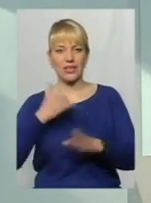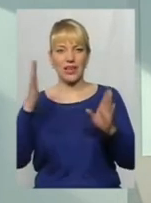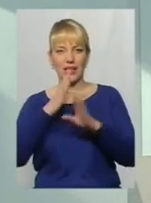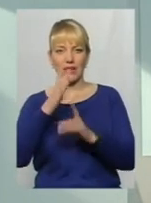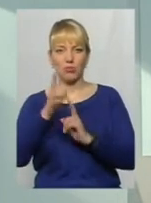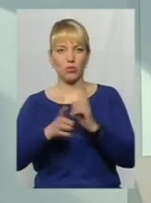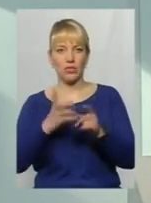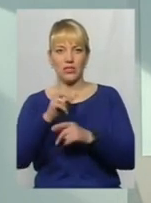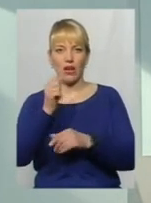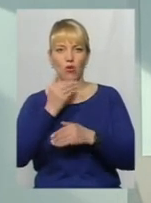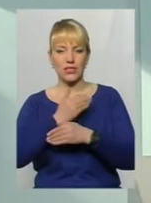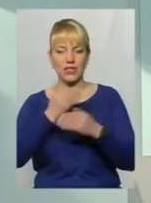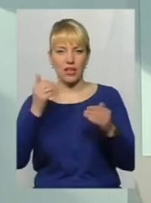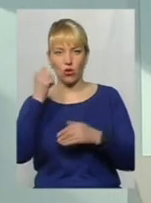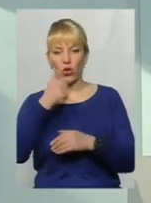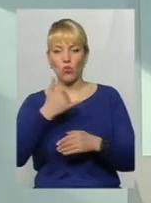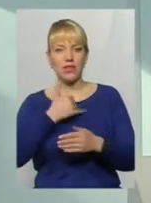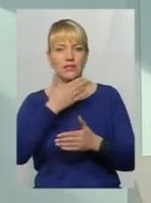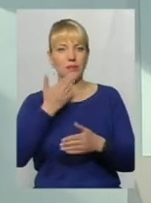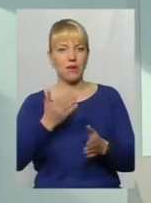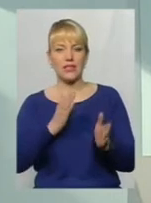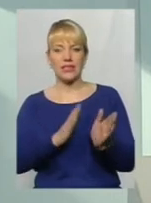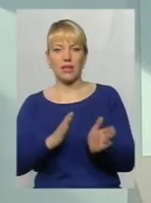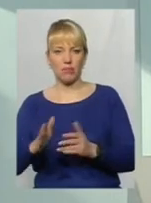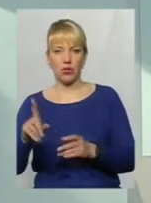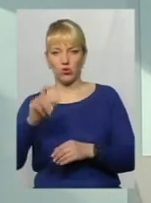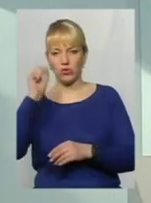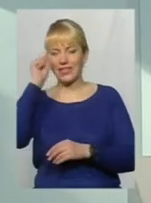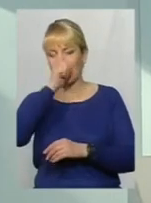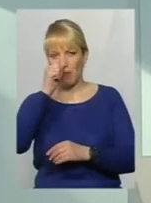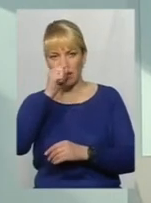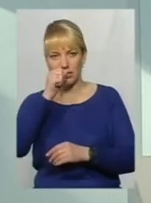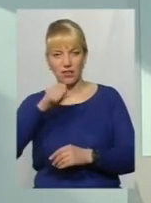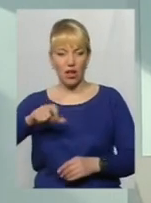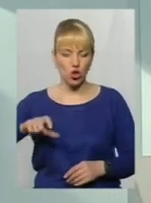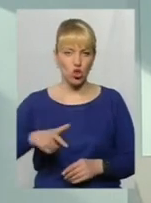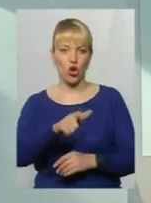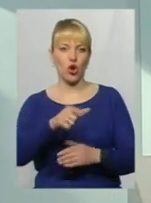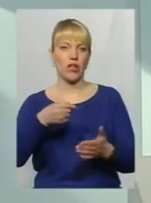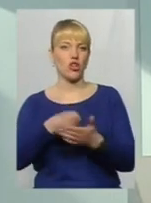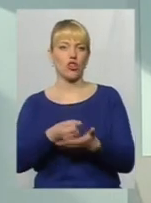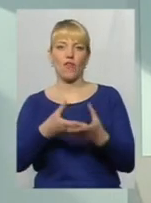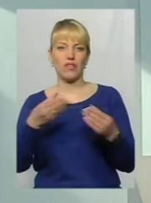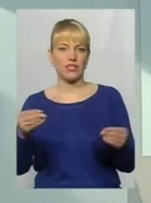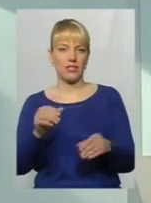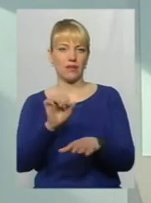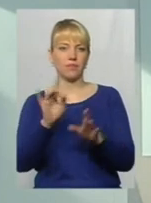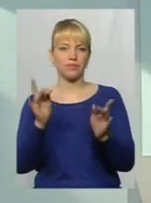Немає такого стабільного, як раніше замерзла дорога і потім аж весною розмерзлося. А